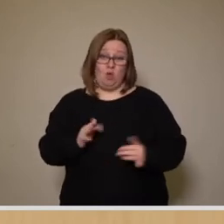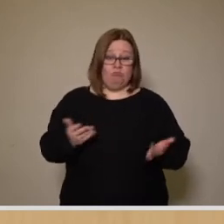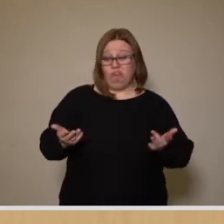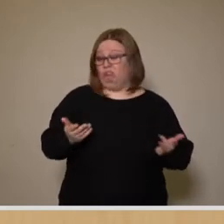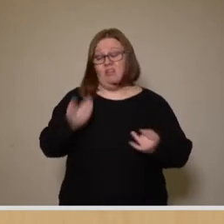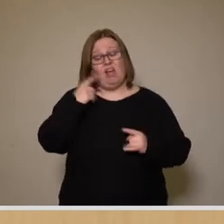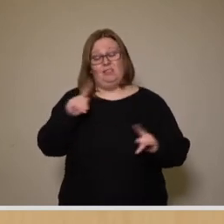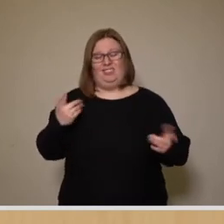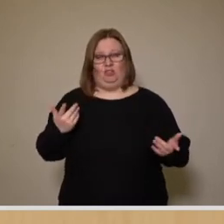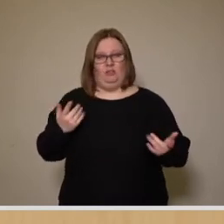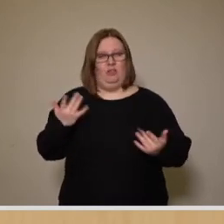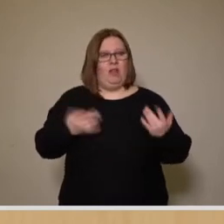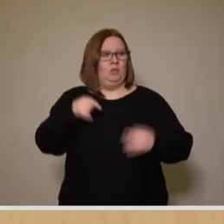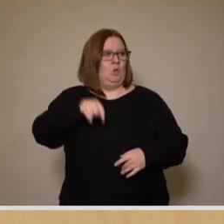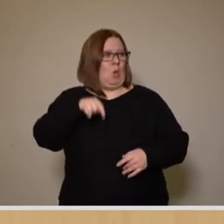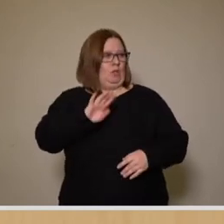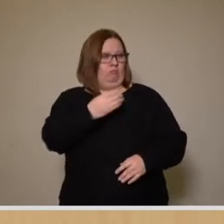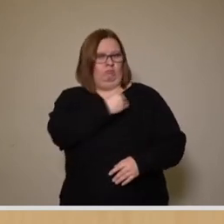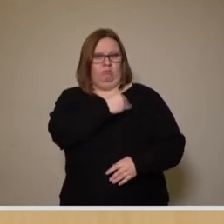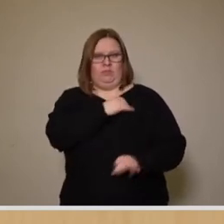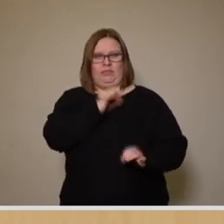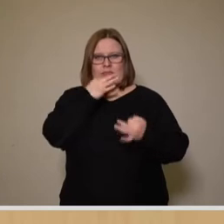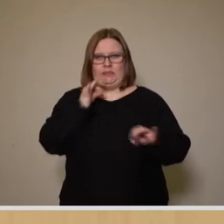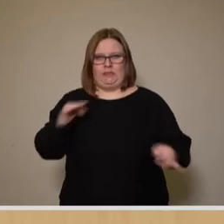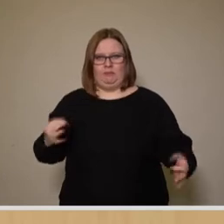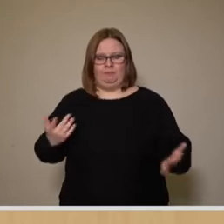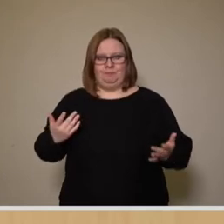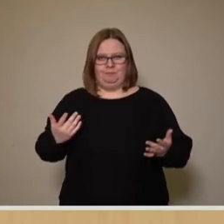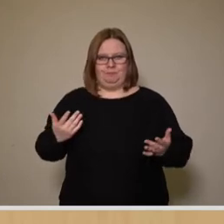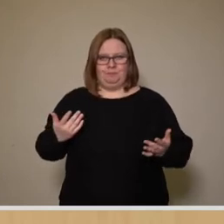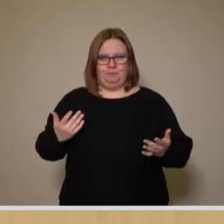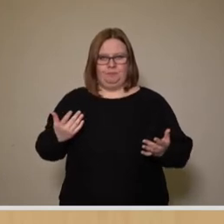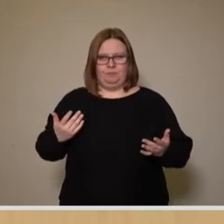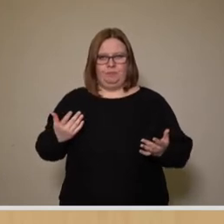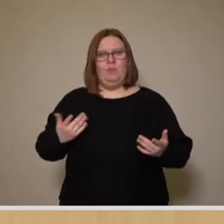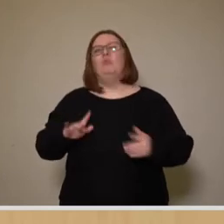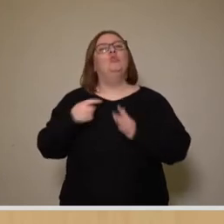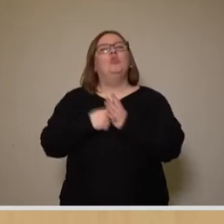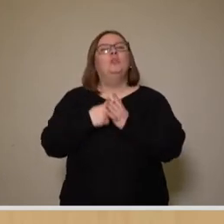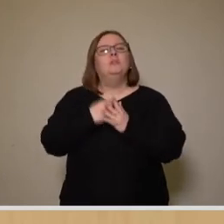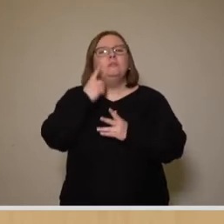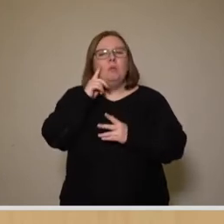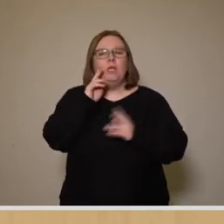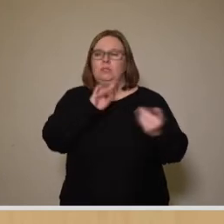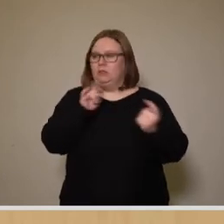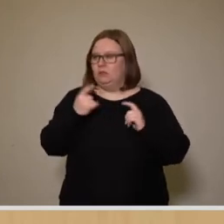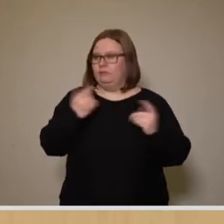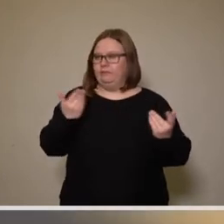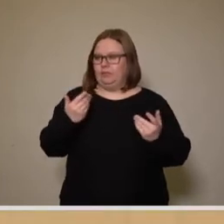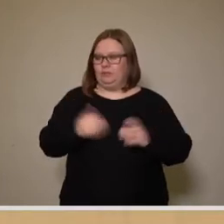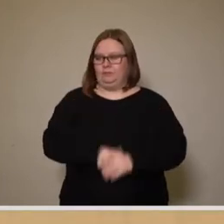Wir wissen es nicht. Vielleicht kann uns heute noch jemand etwas detailliertere Auskunft dazu sagen, über was für Kosten wir denn überhaupt